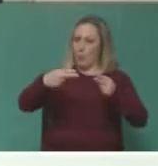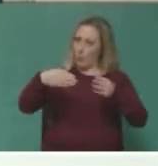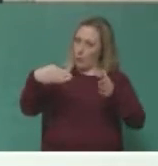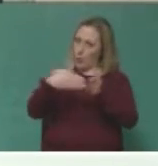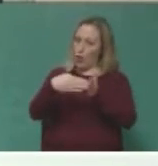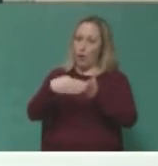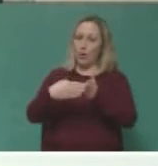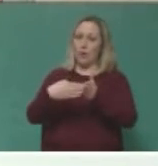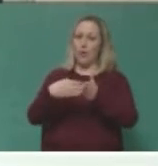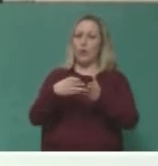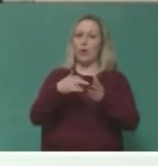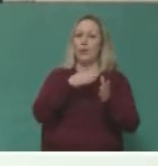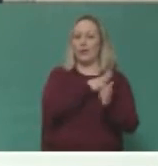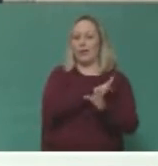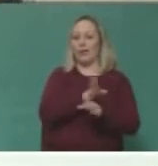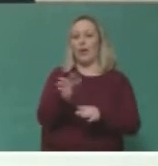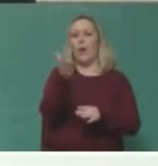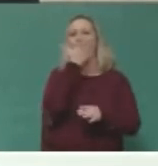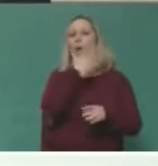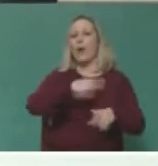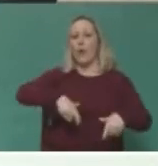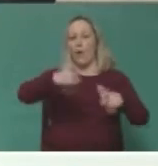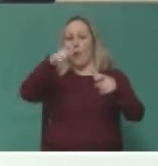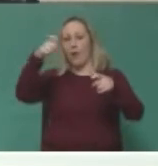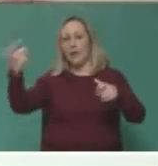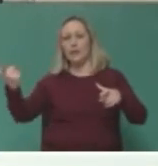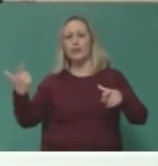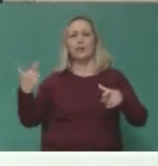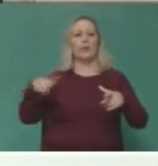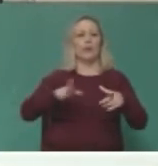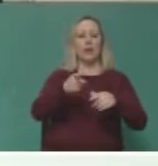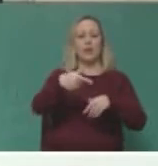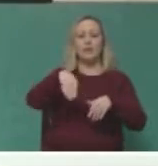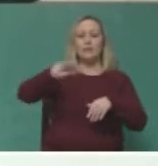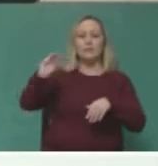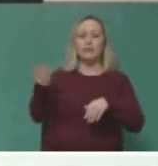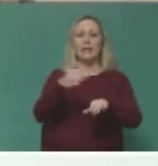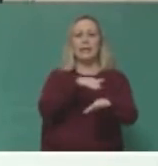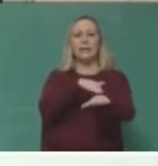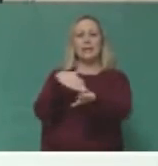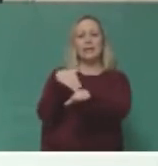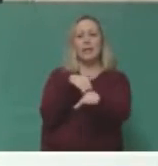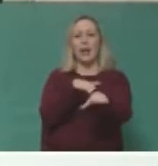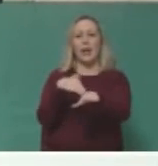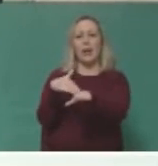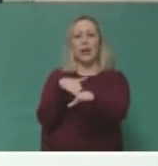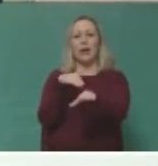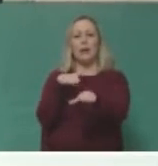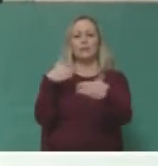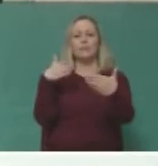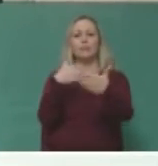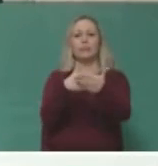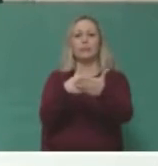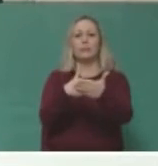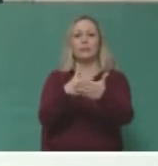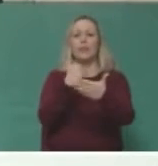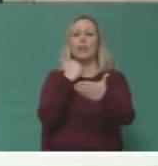μας πήραν από το Ρόκαστο, είχε μπλοκάρ και μια ταλίγα εκεί πέρα μια επάνω στην μπάλζα απ' έξω και